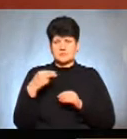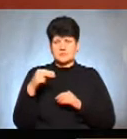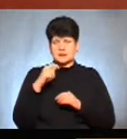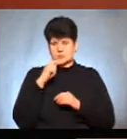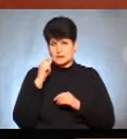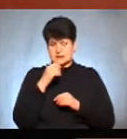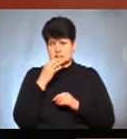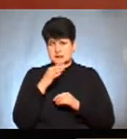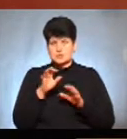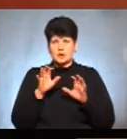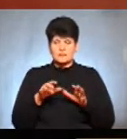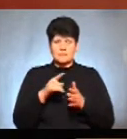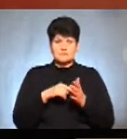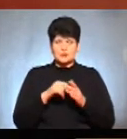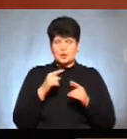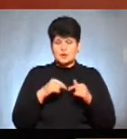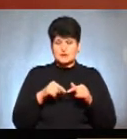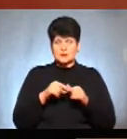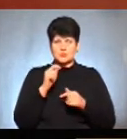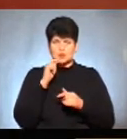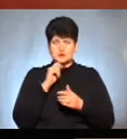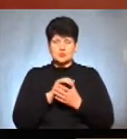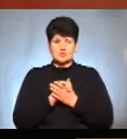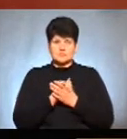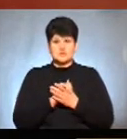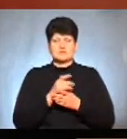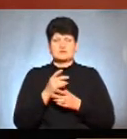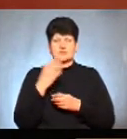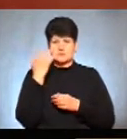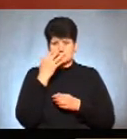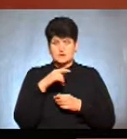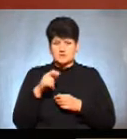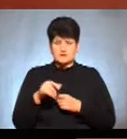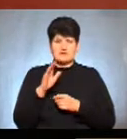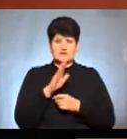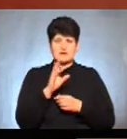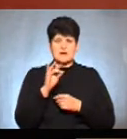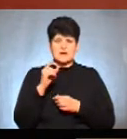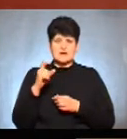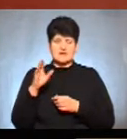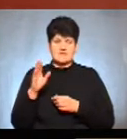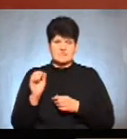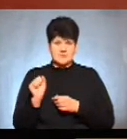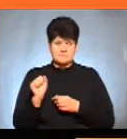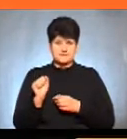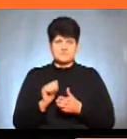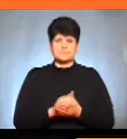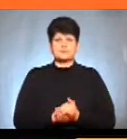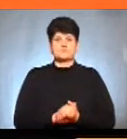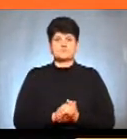повідомила голова міської організації Українського товариства незрячих людей Валентина Раєва. Олександр Сметанко розповість більше.